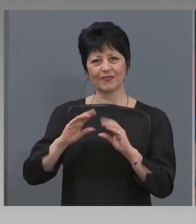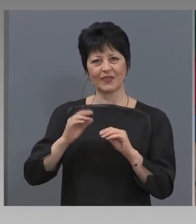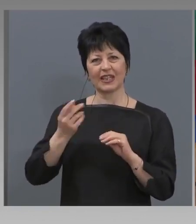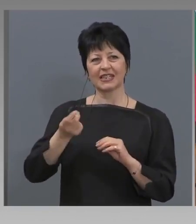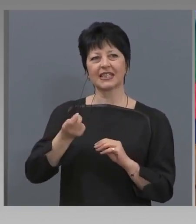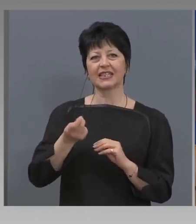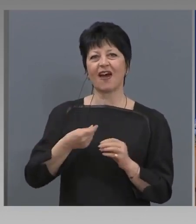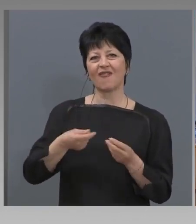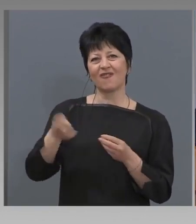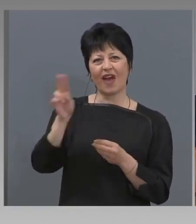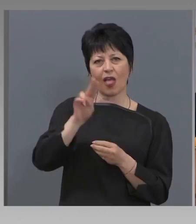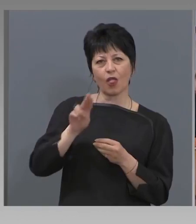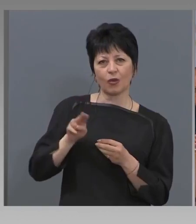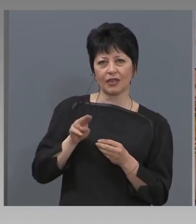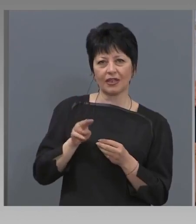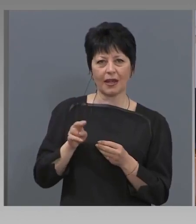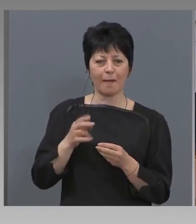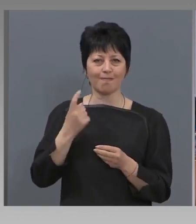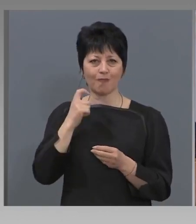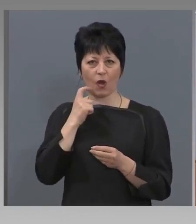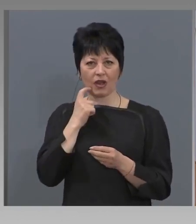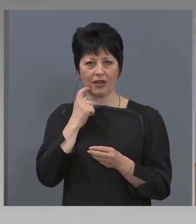съюз и респективно в чекавната? Благодаря.